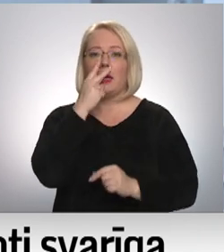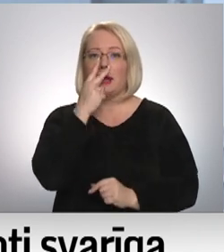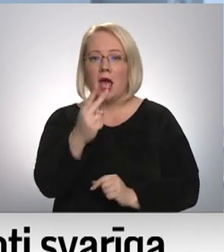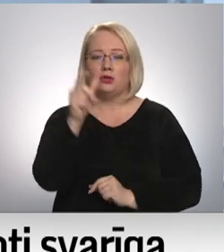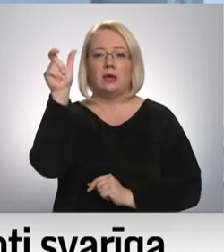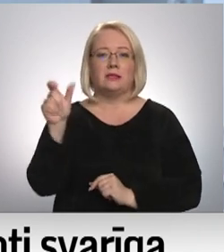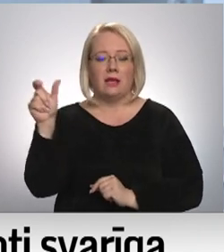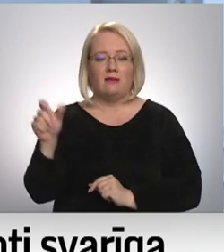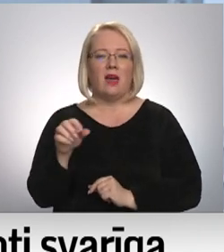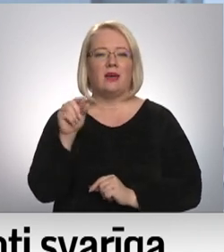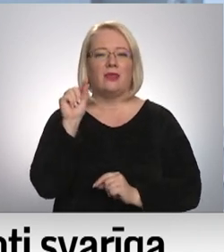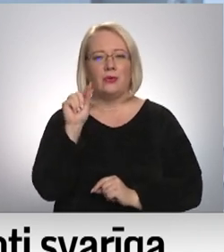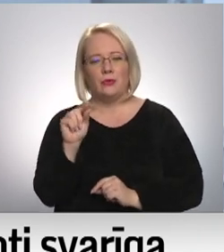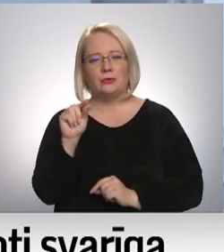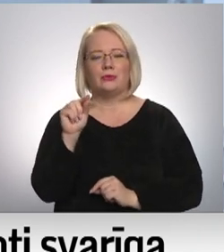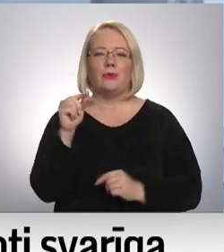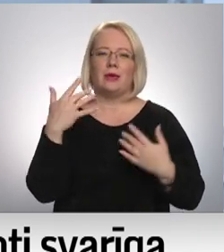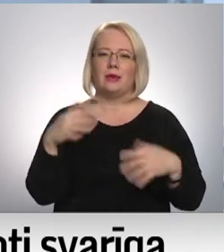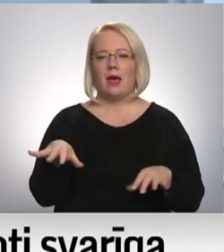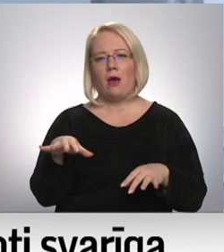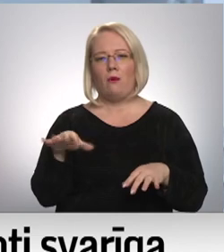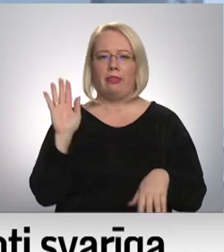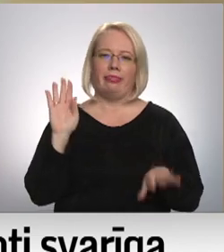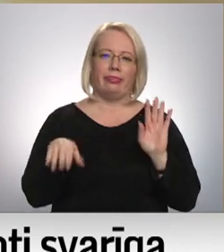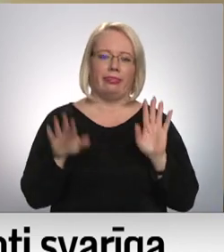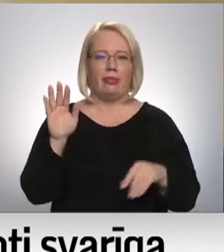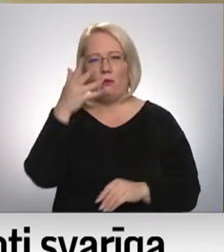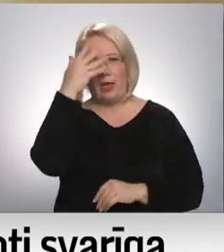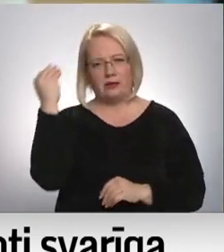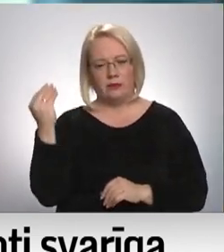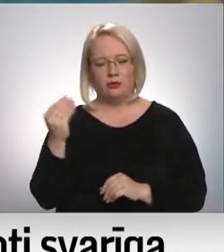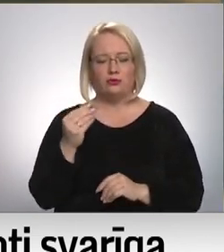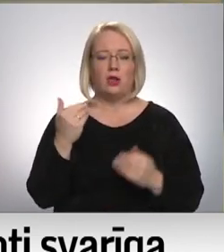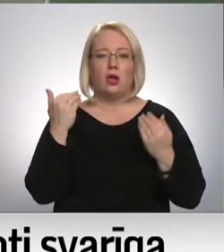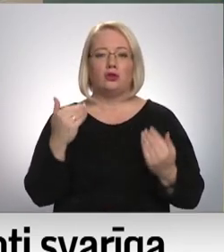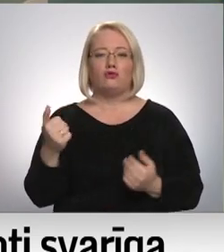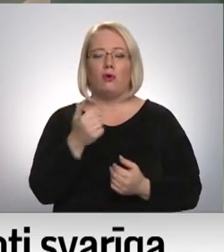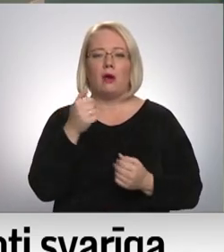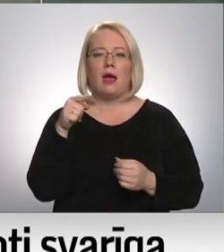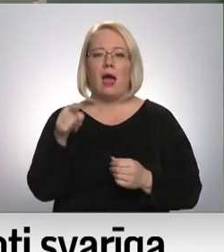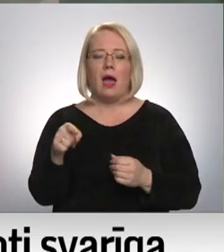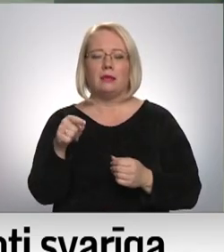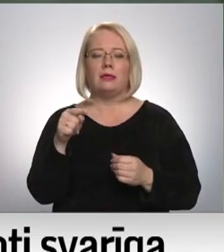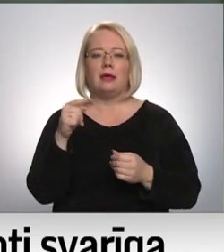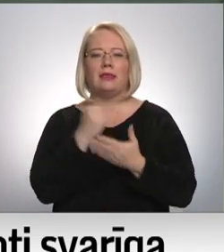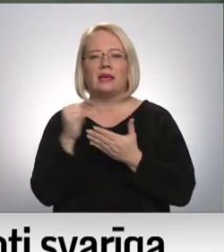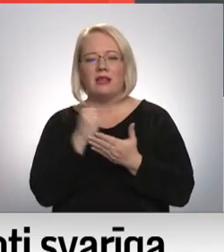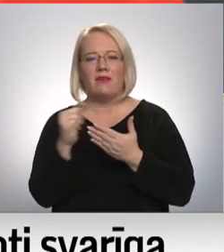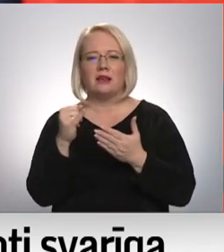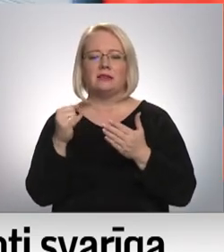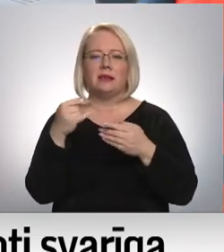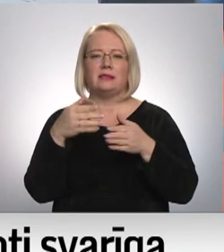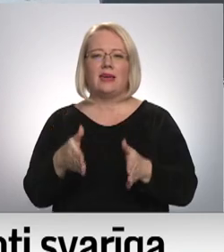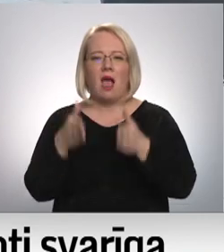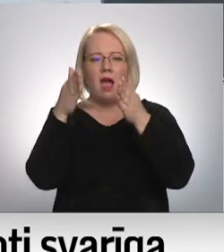ka cilvēki drusku šos paradumus ir aizmirsuši. Rogu dezinfekcijas iekārtas ir izvietotas gan veikalos, gan